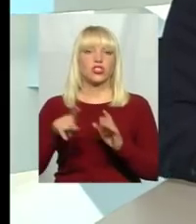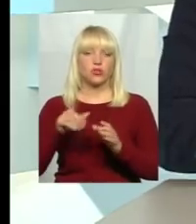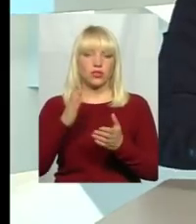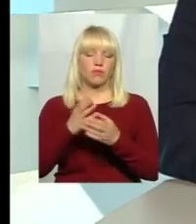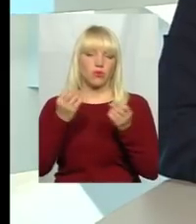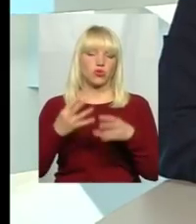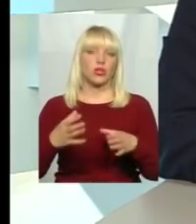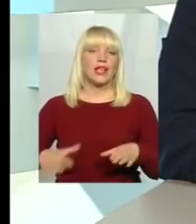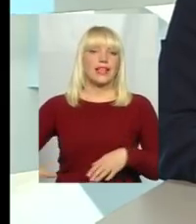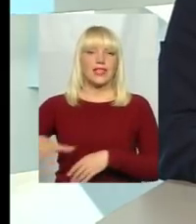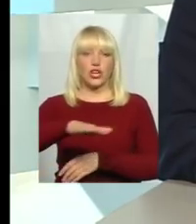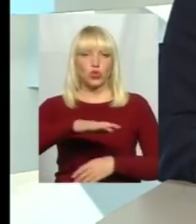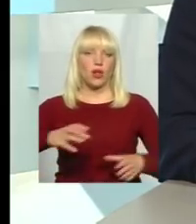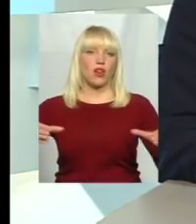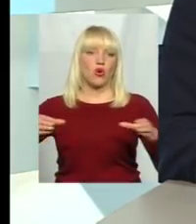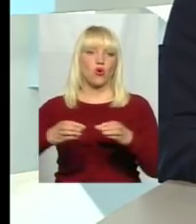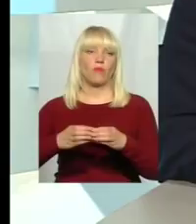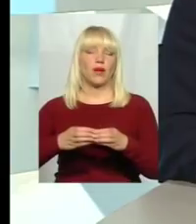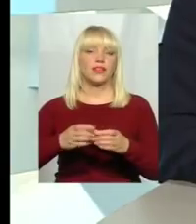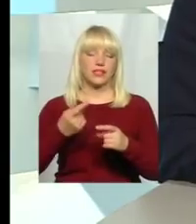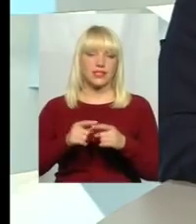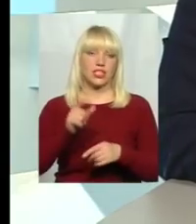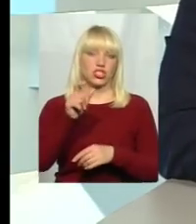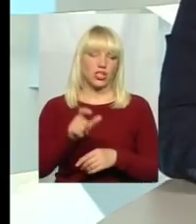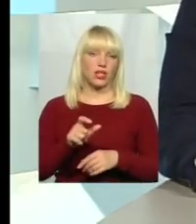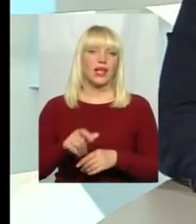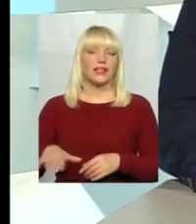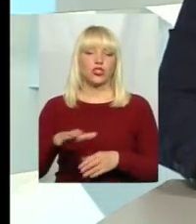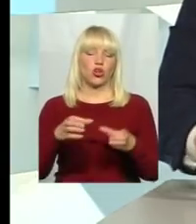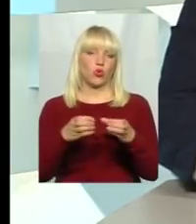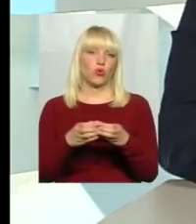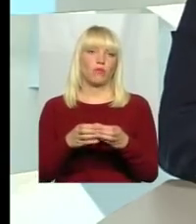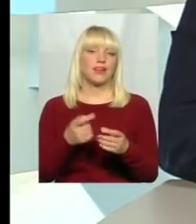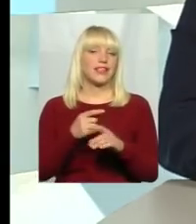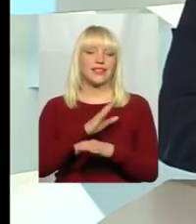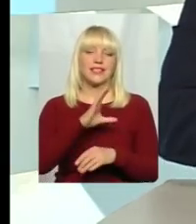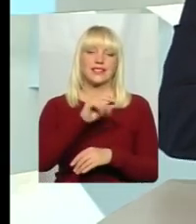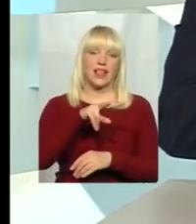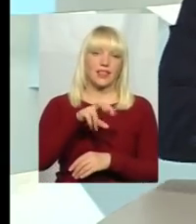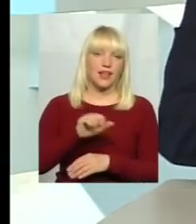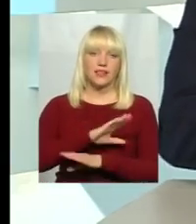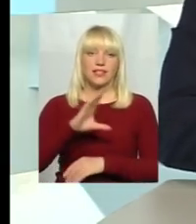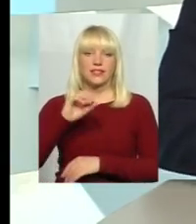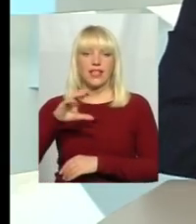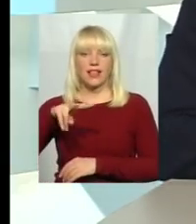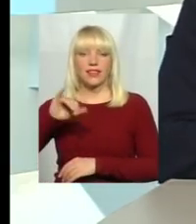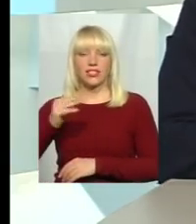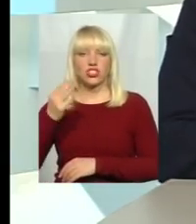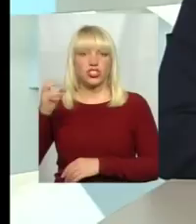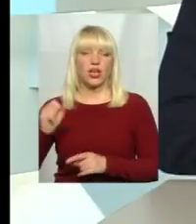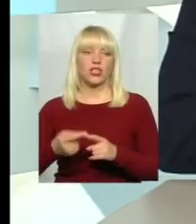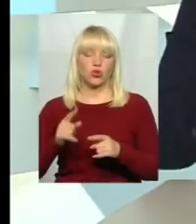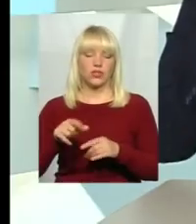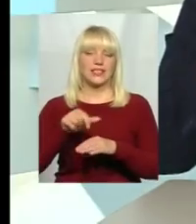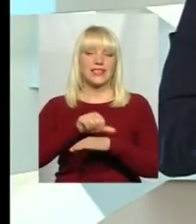громада. Незалежно, яка вона площадь має, але це житель територіальної громади, не села, не селища. От тоді воно десь, оці грані начнуть